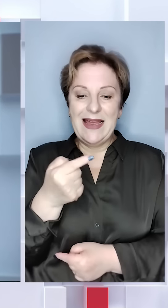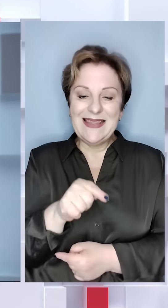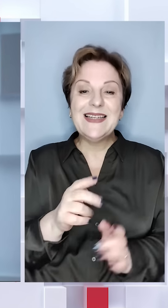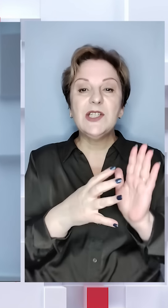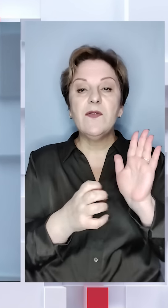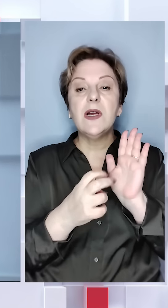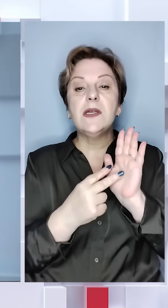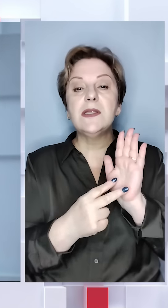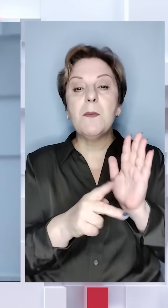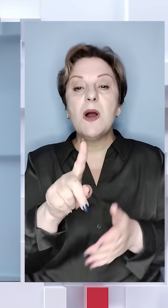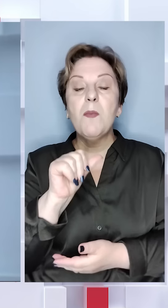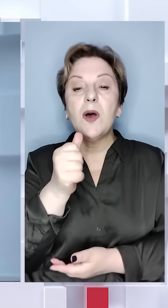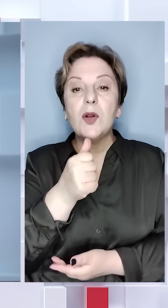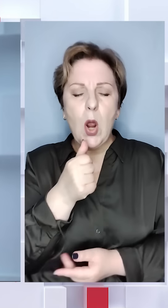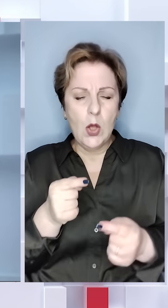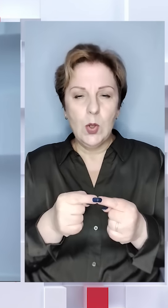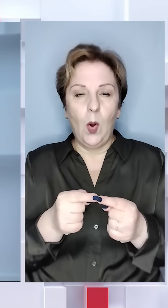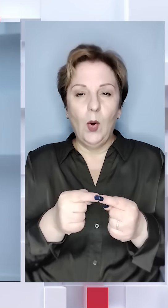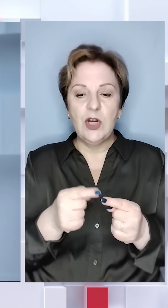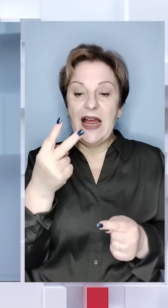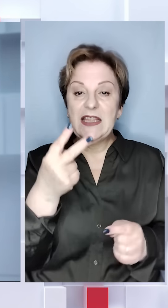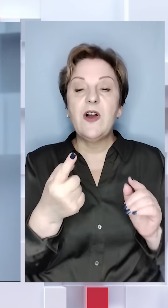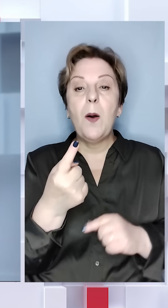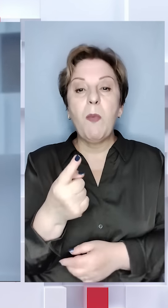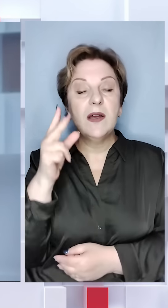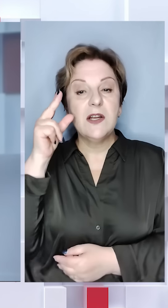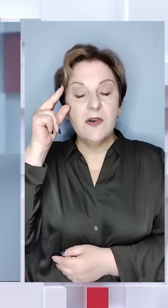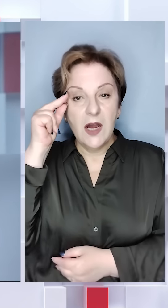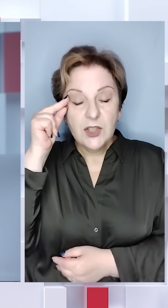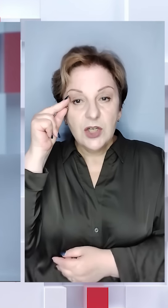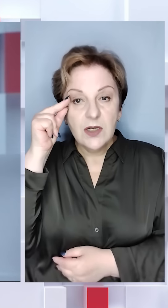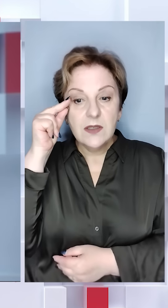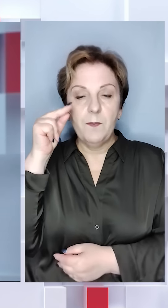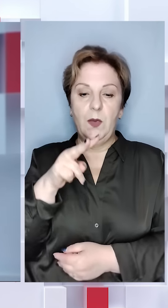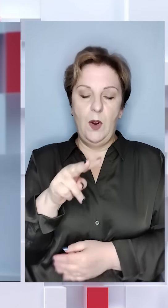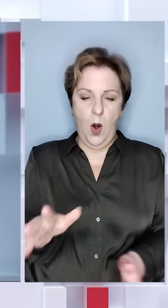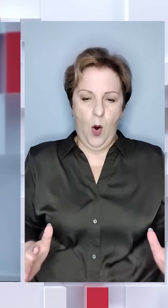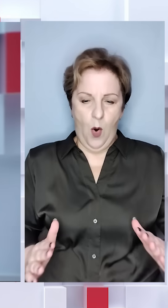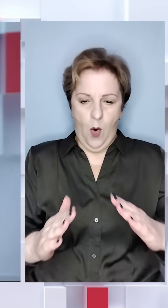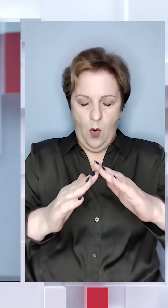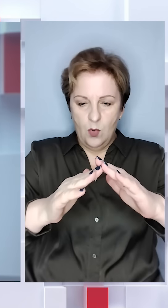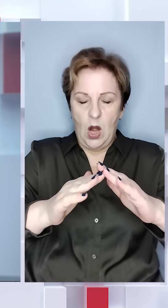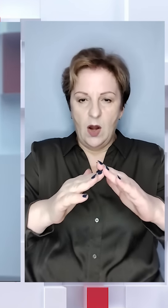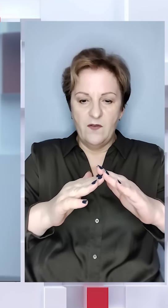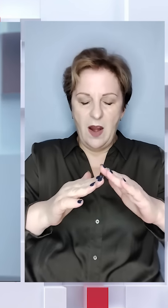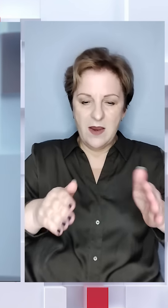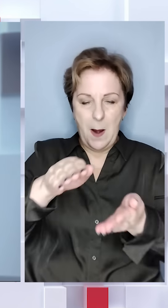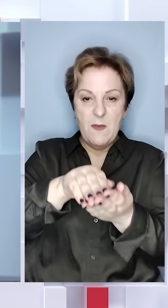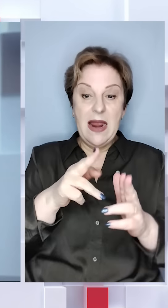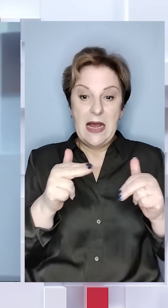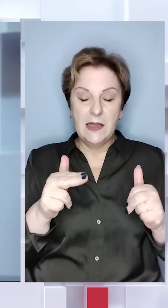але 1971 року, якщо точно 21 числа, у Кургані Товста могила на